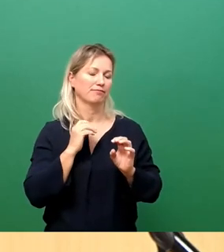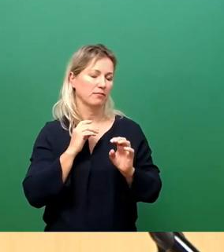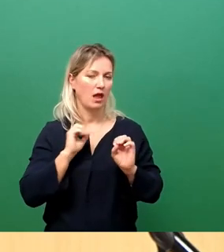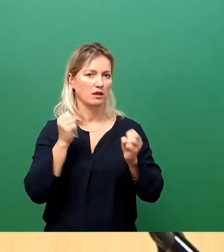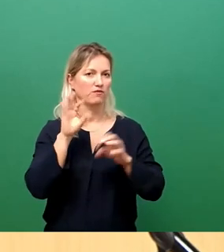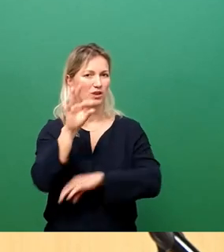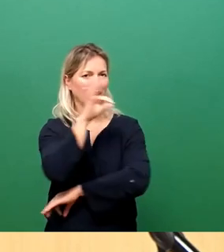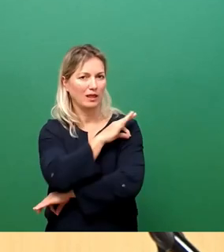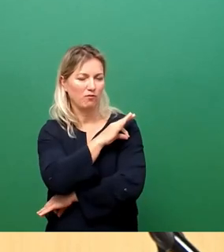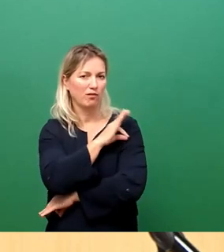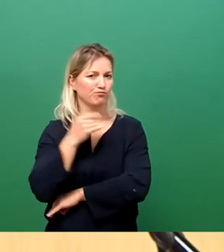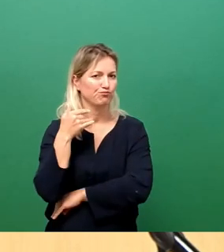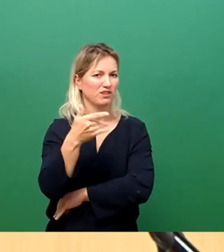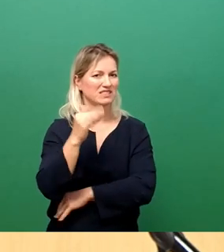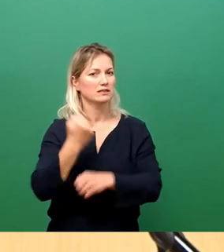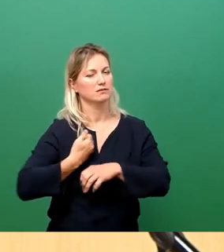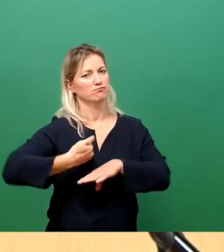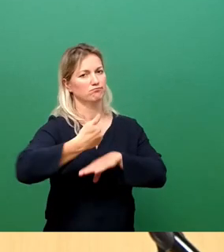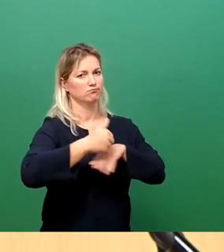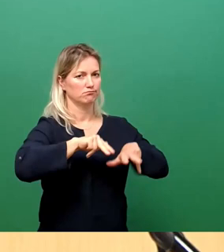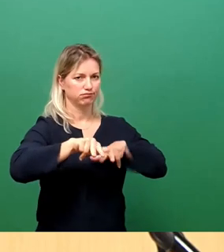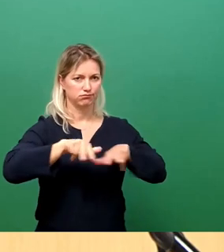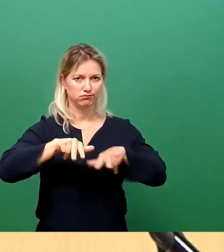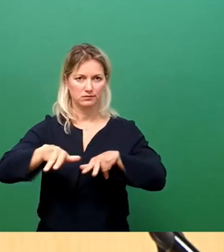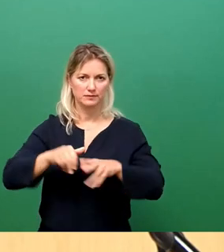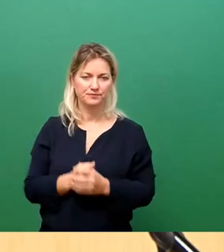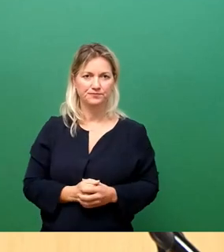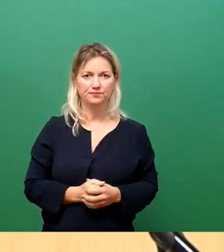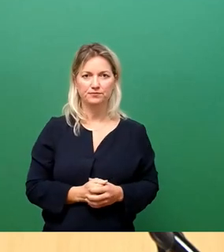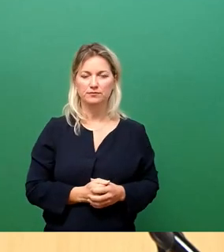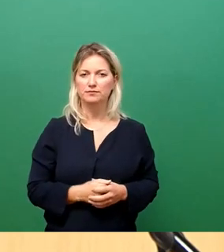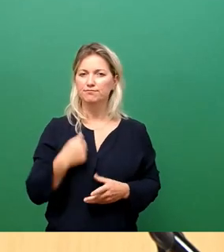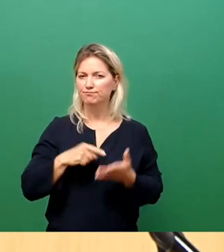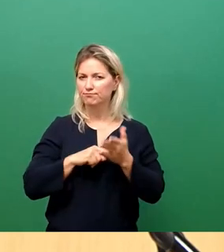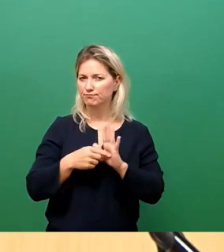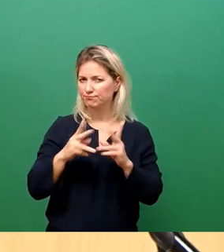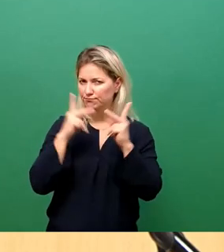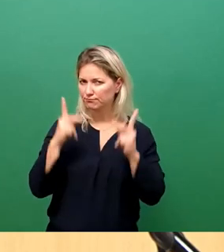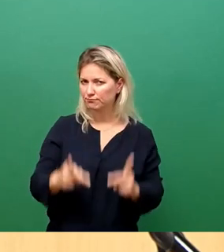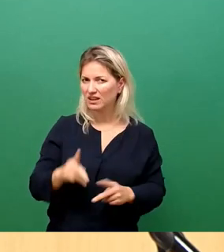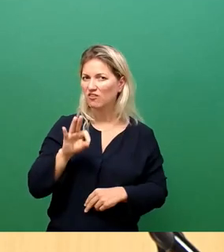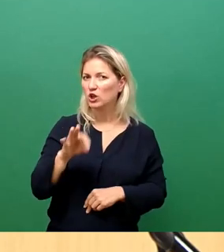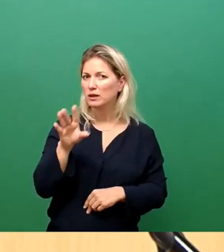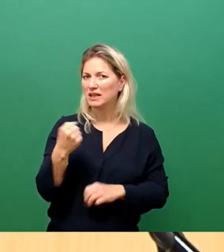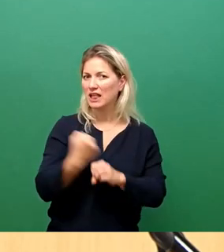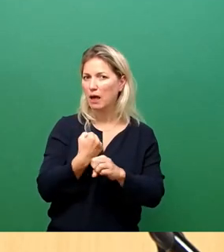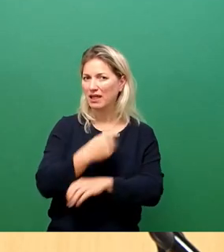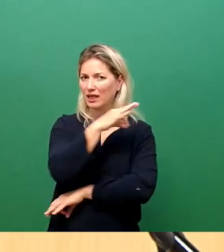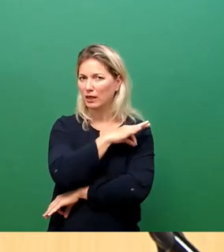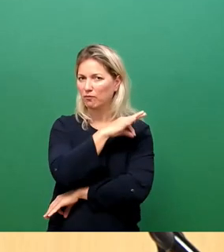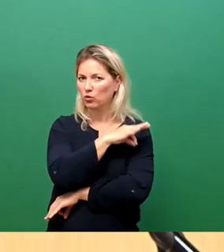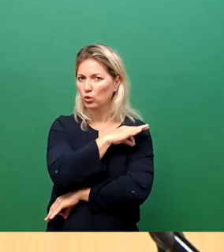hat. Bevor ich auf unser Konzept für die Durchführung der Mitarbeiterimpfung bei uns im Haus